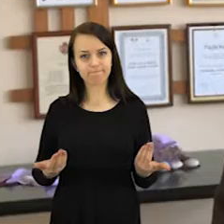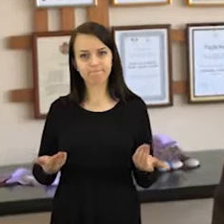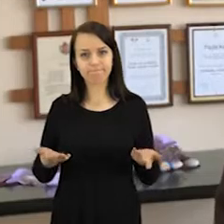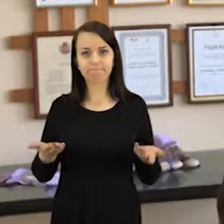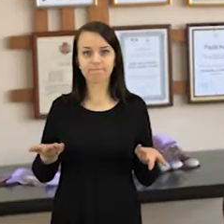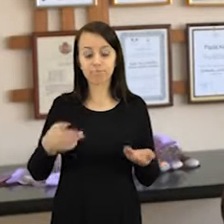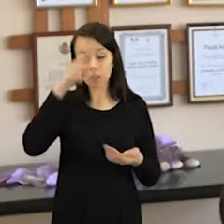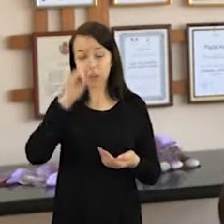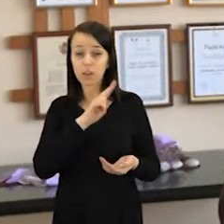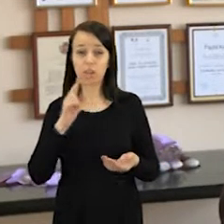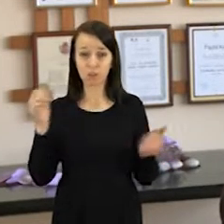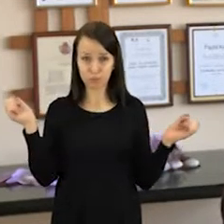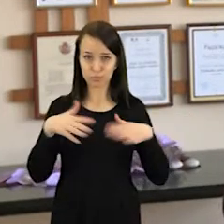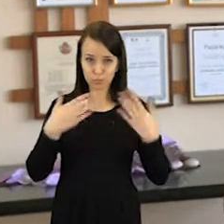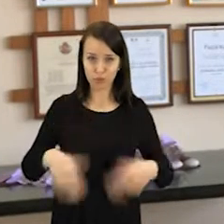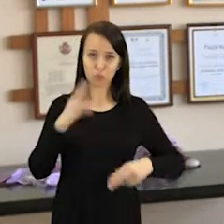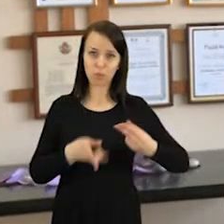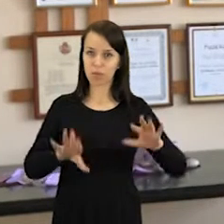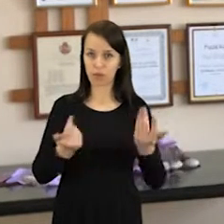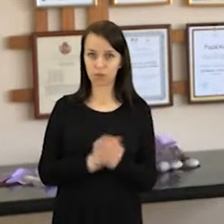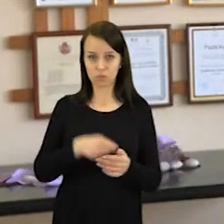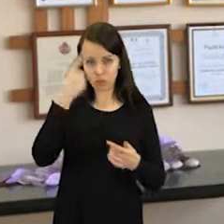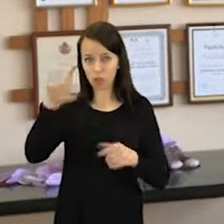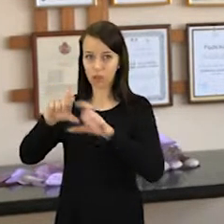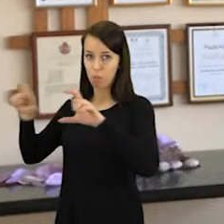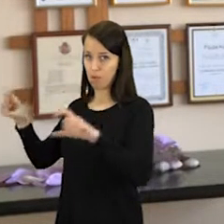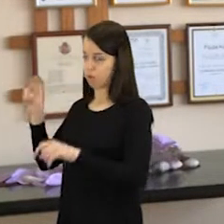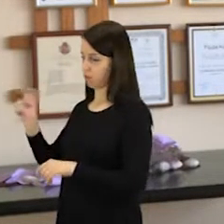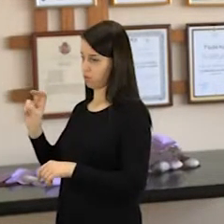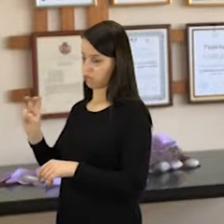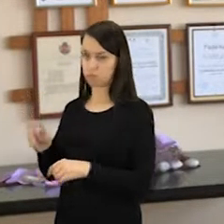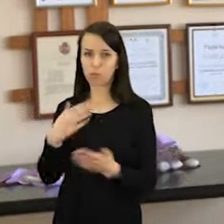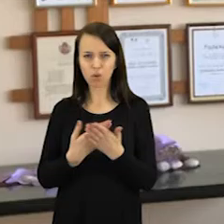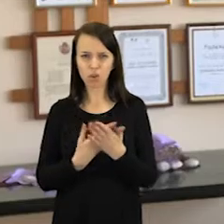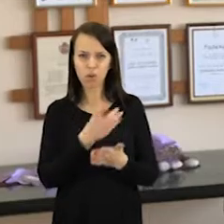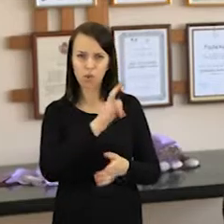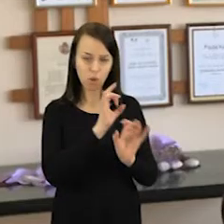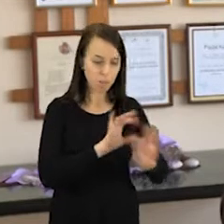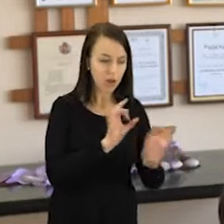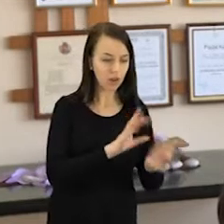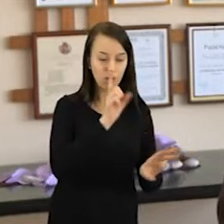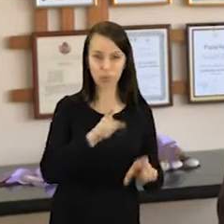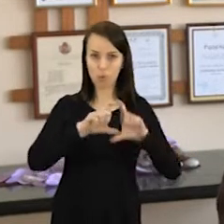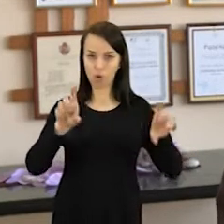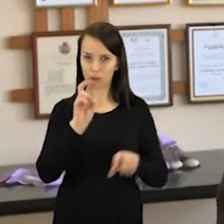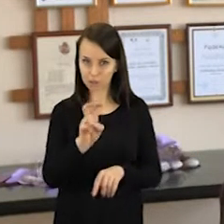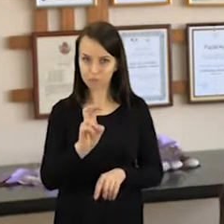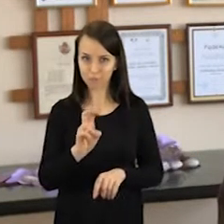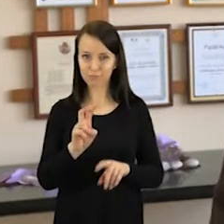po tėvų susirinkimo greitai apsisprendėme pereiti kitą mokyklą, nes vaikui yra labai sunku paaiškinti, kodėl